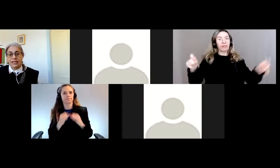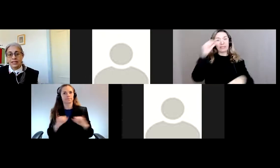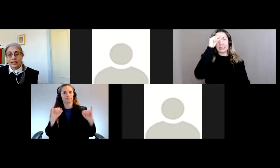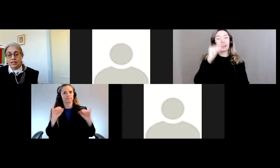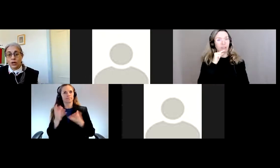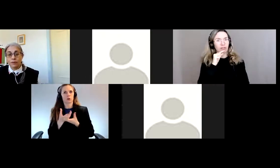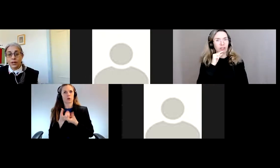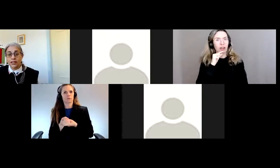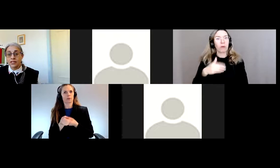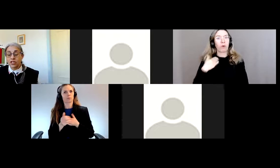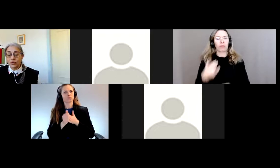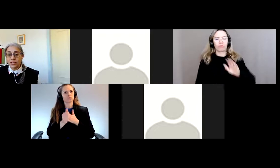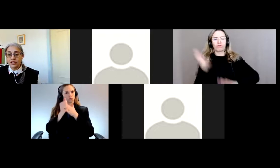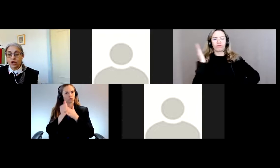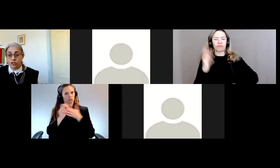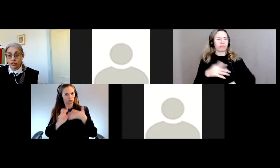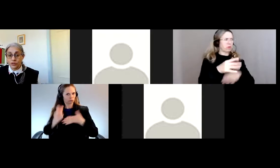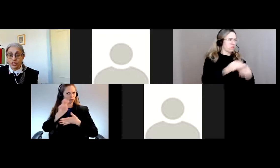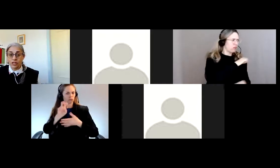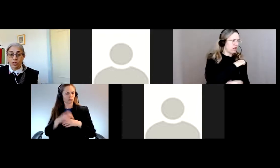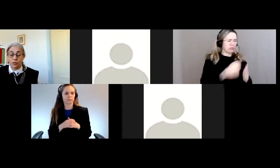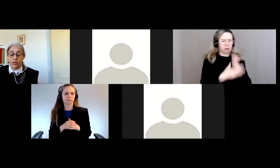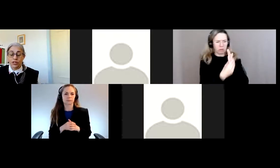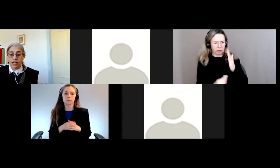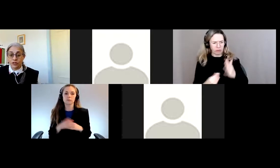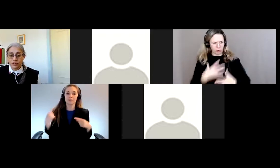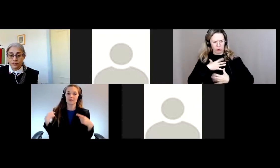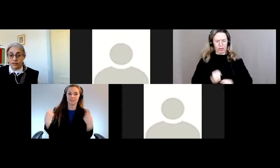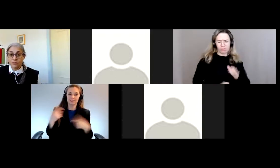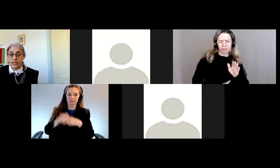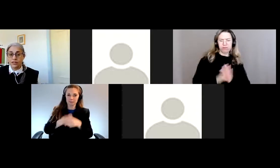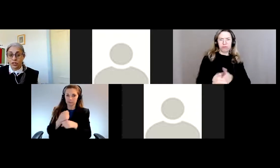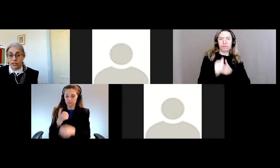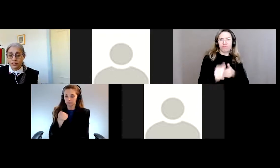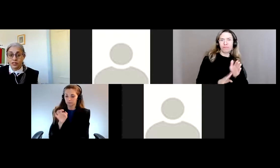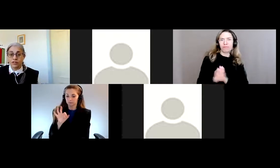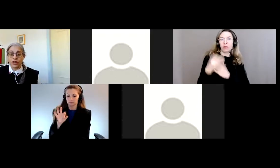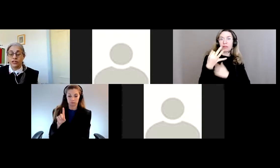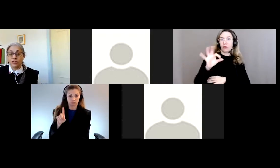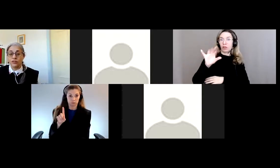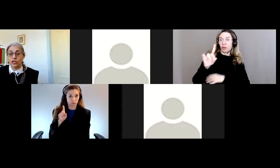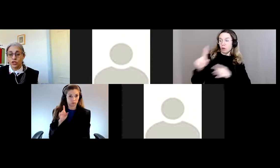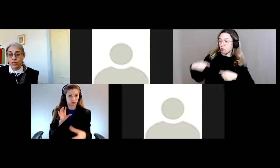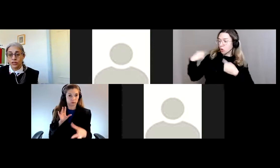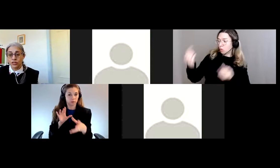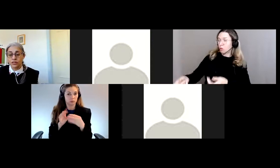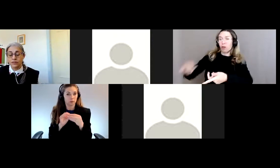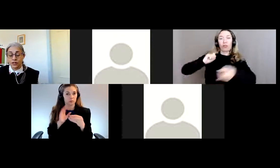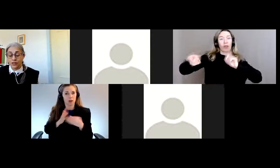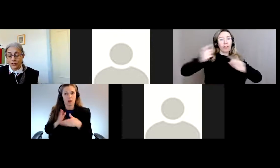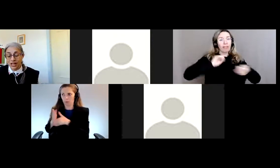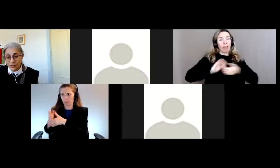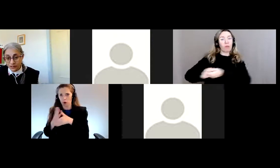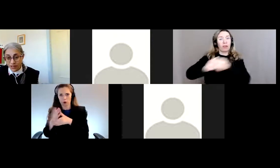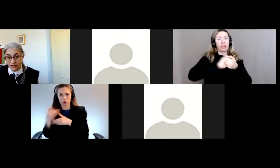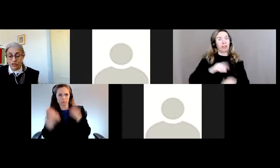pour fuir la violence, la pauvreté et gagner confiance et développer le leadership. Depuis 1991, nos partenaires et nos donateurs ont contribué plus de